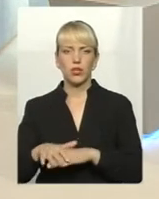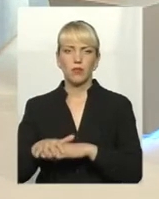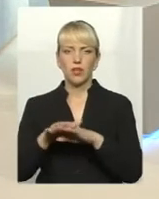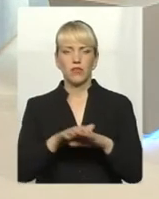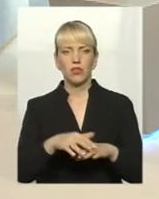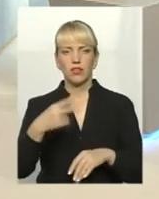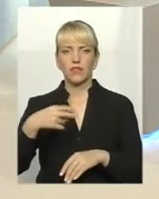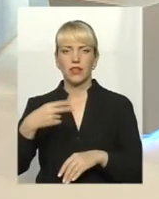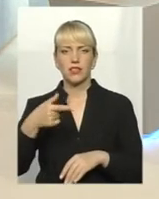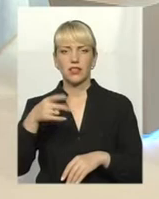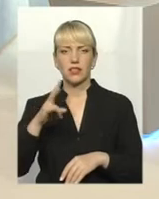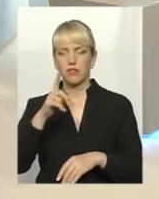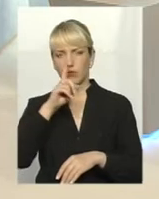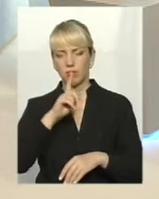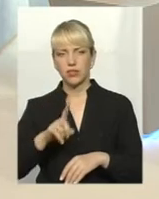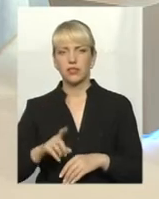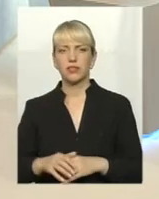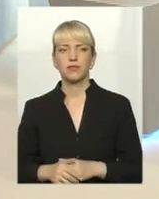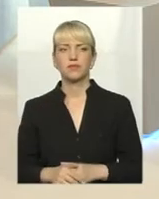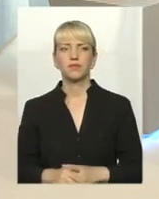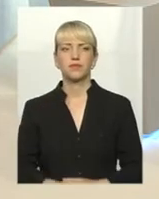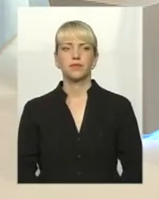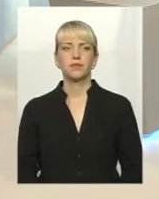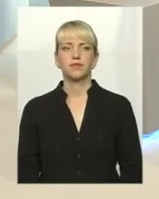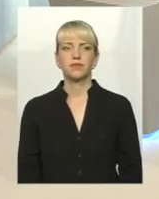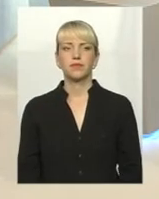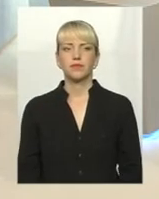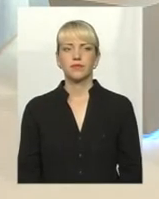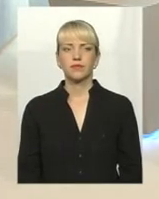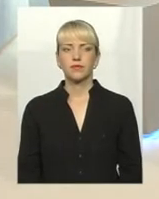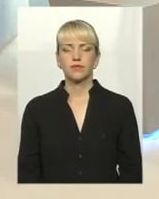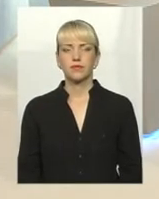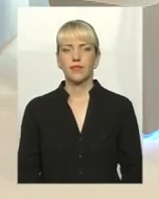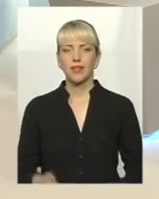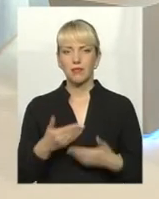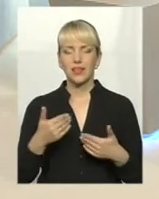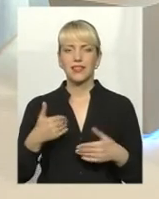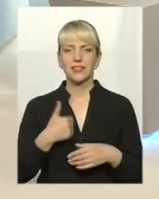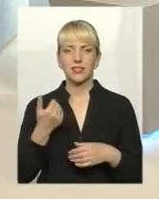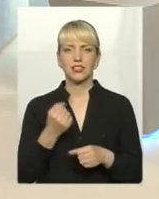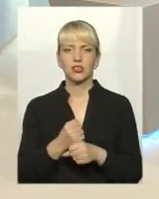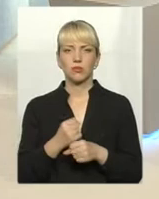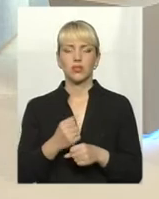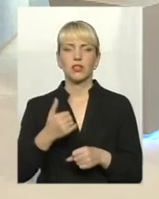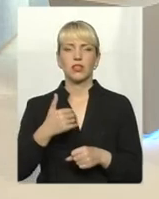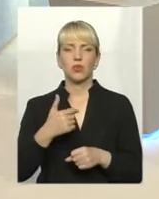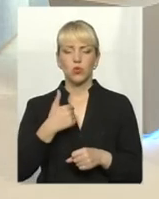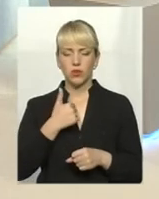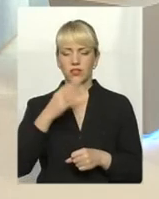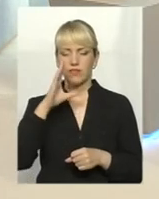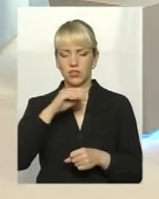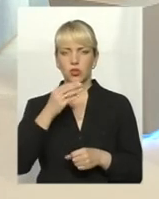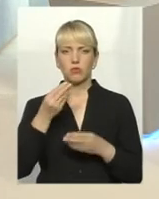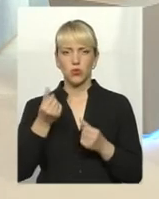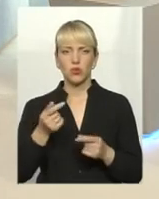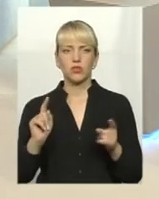гривень в місяць. За квартал 30-60 гривень. Не може бути дві програми. Ми хотіли зробити, нас вистачило коштів,